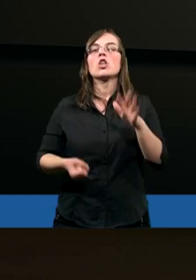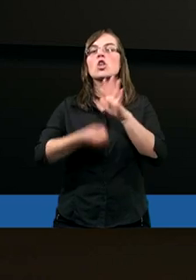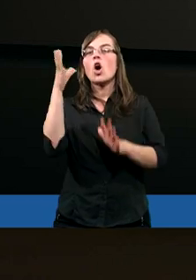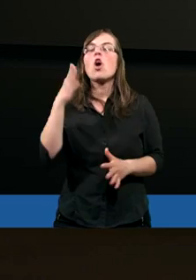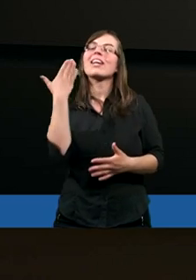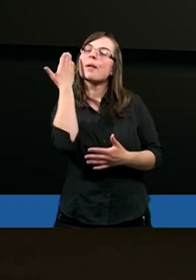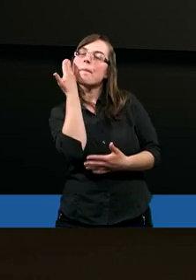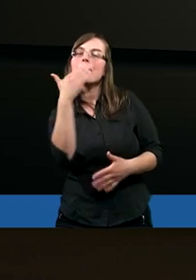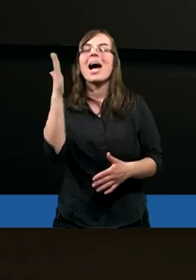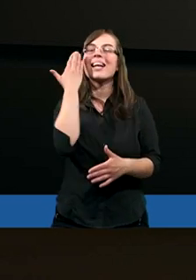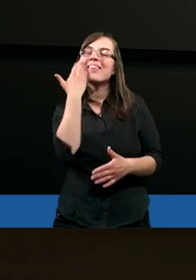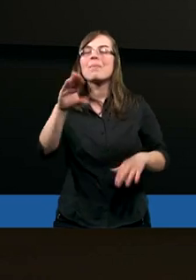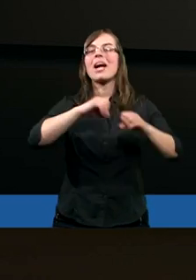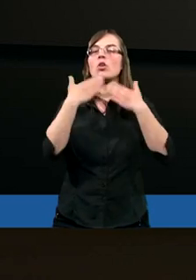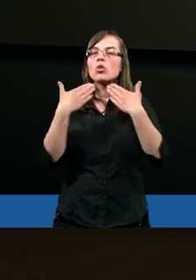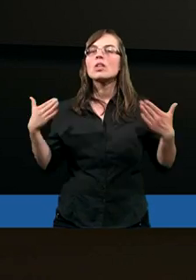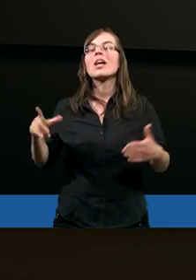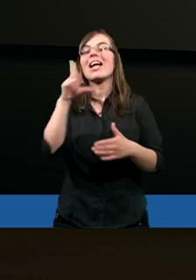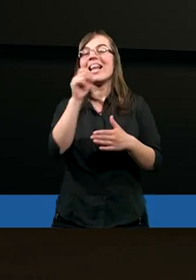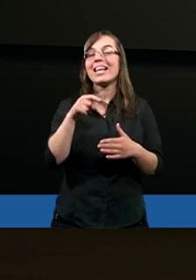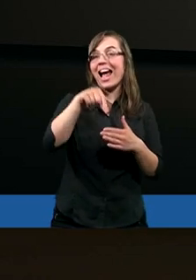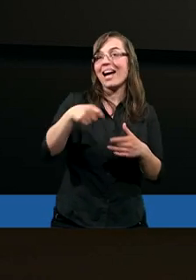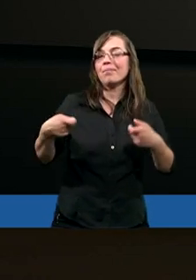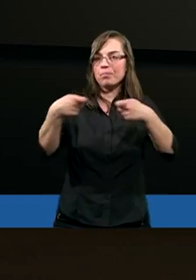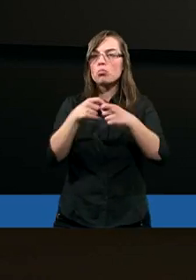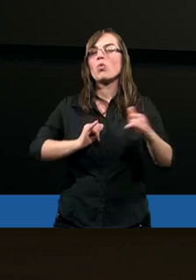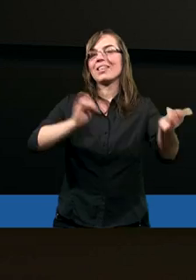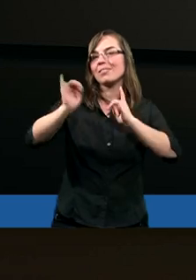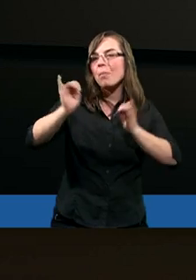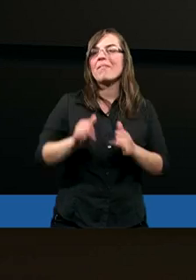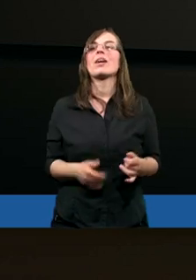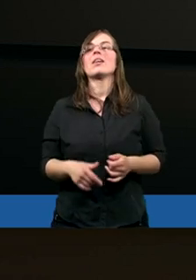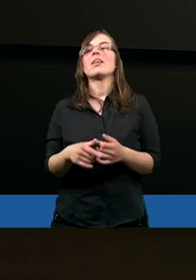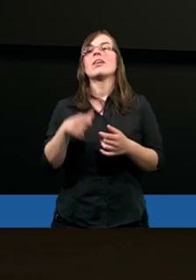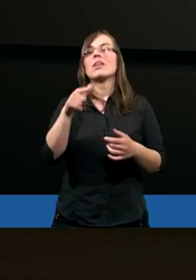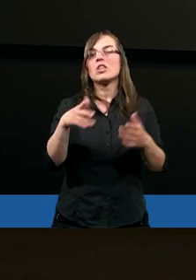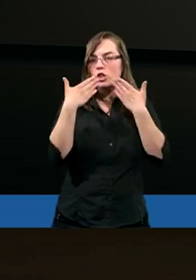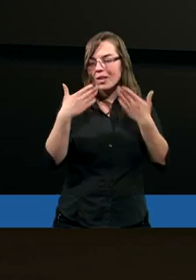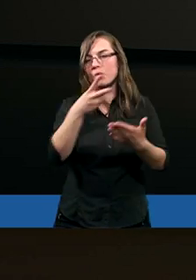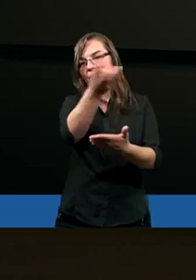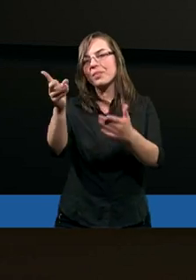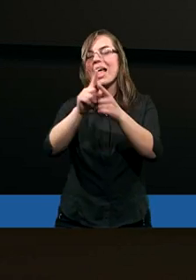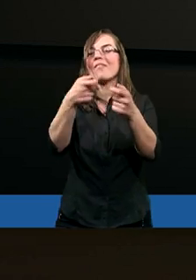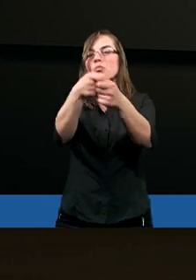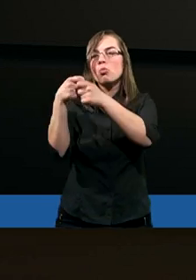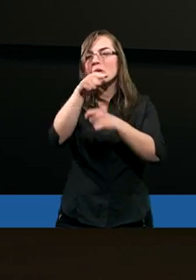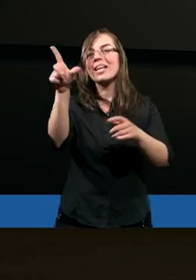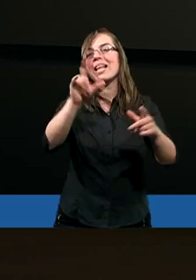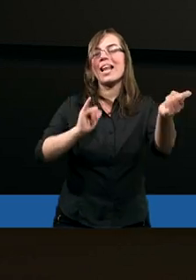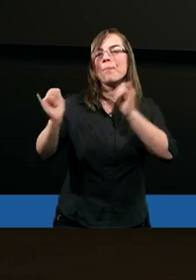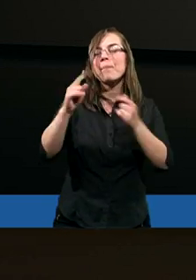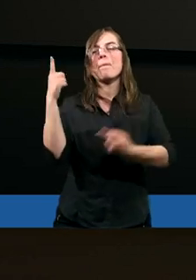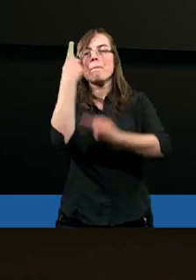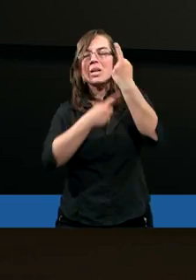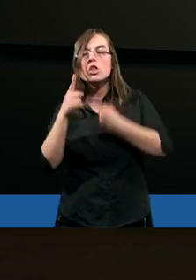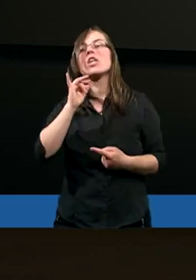Drodzy, bardzo dziękujemy za udział razem z nami w tym studium. Bardzo dziękuję Wam za dyskusję, za